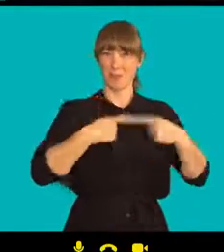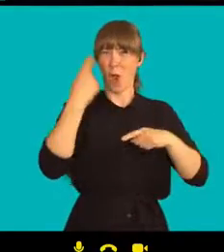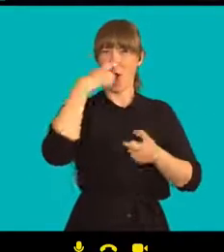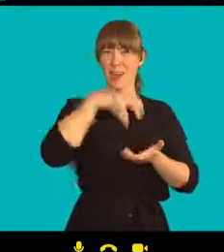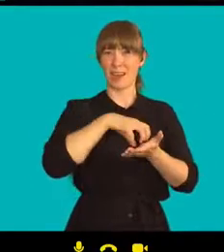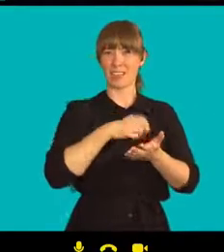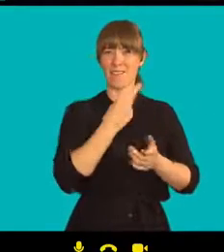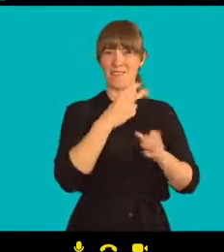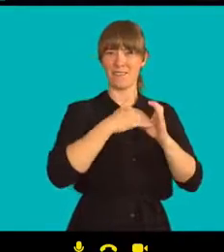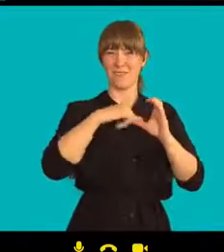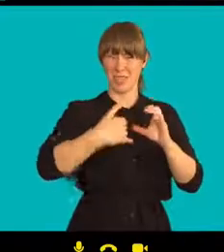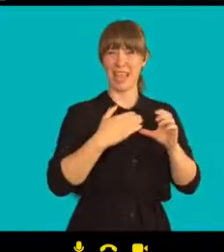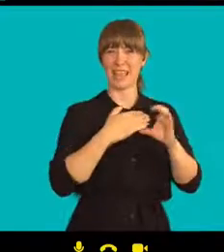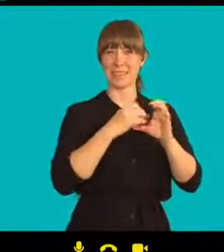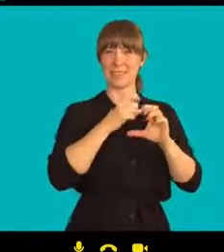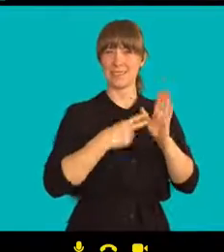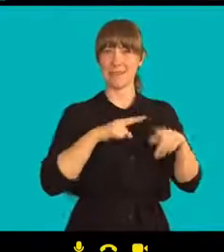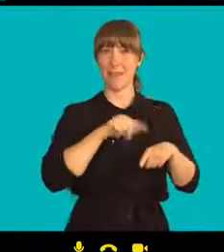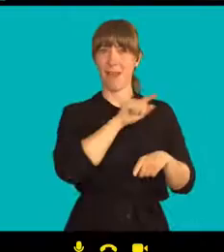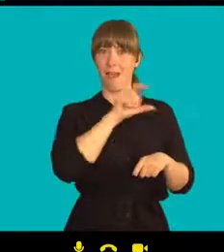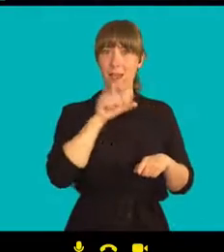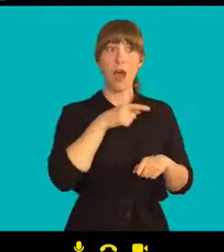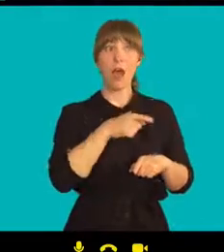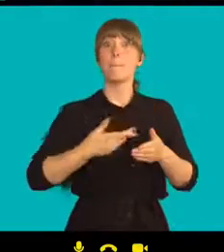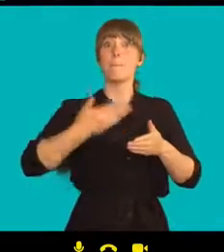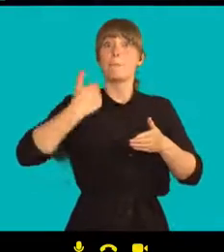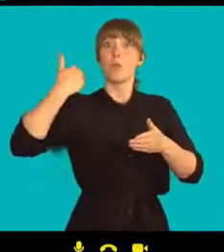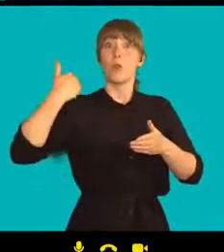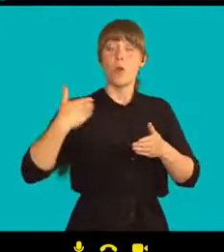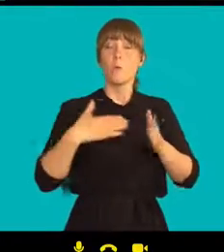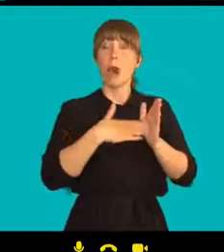A v minulosti se Marfa věnovala všem těmto lidem,